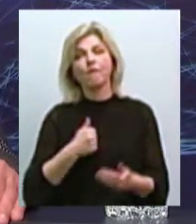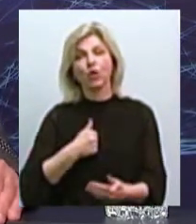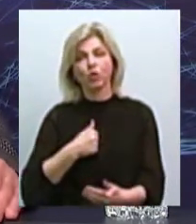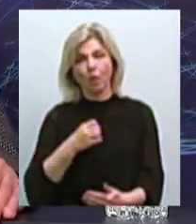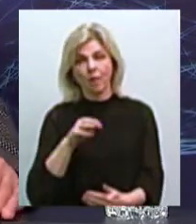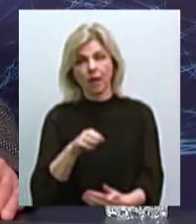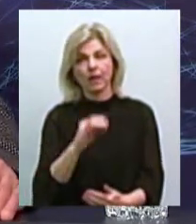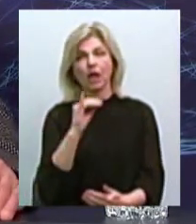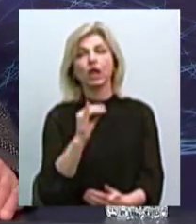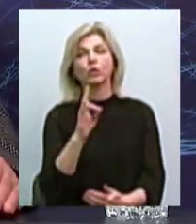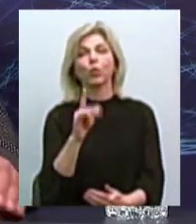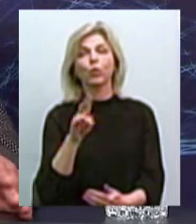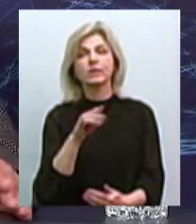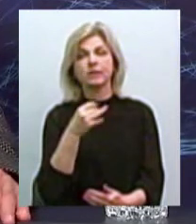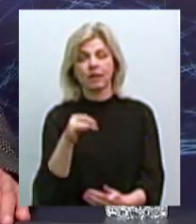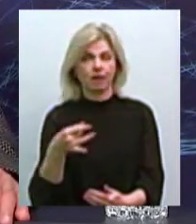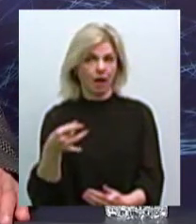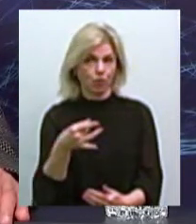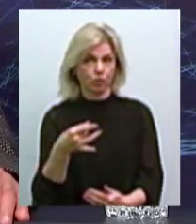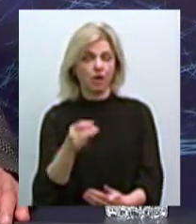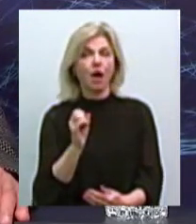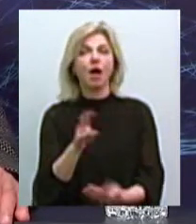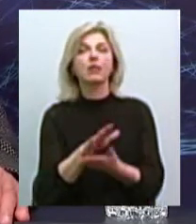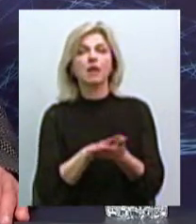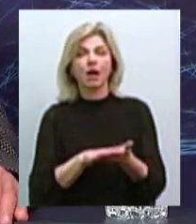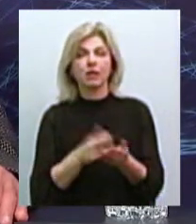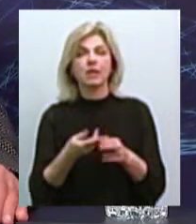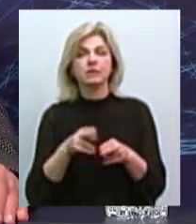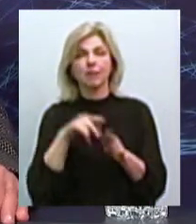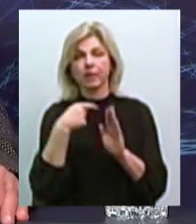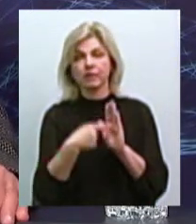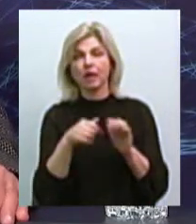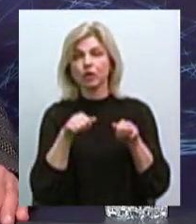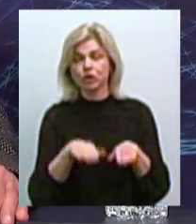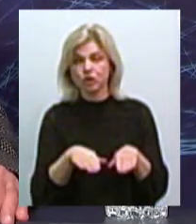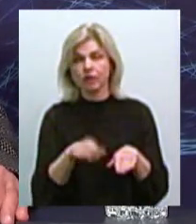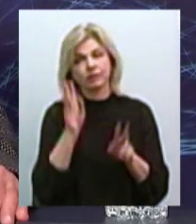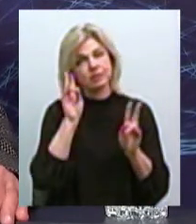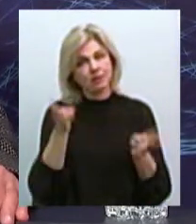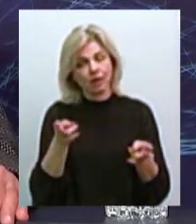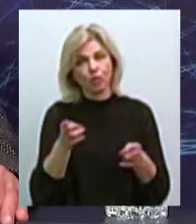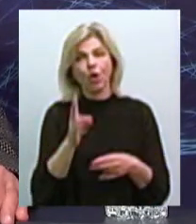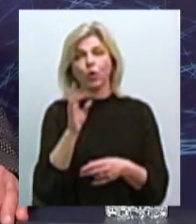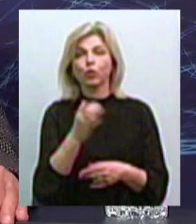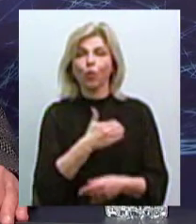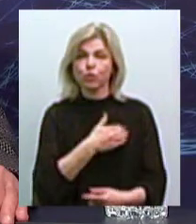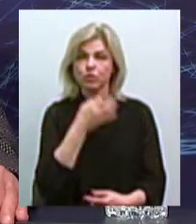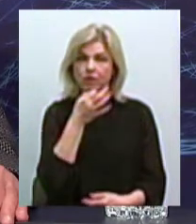району. І як далі це вирішується питання, я не знаю. Але я хочу сказати, що на сьогодні в місті